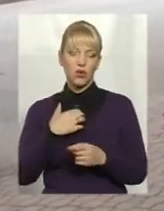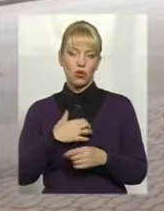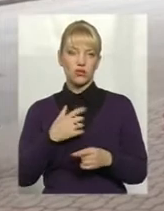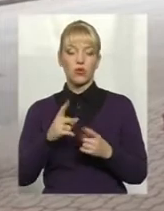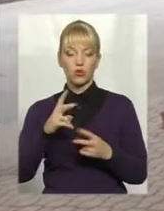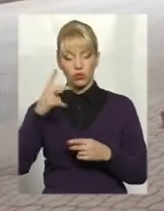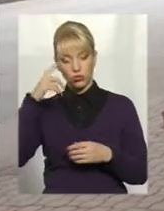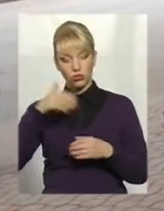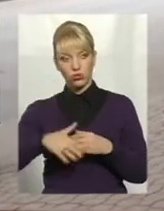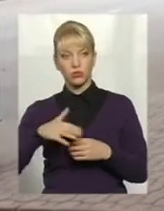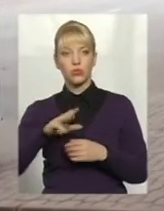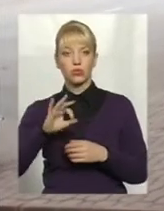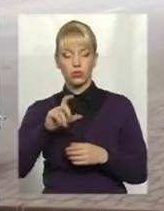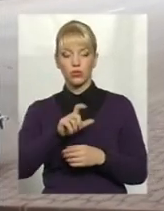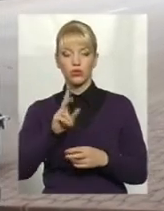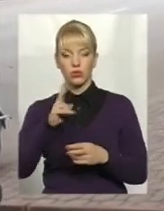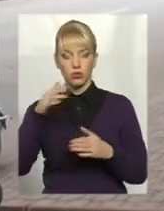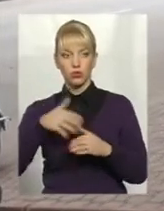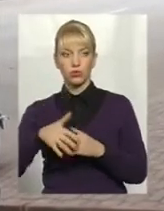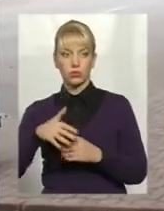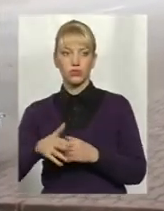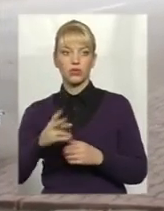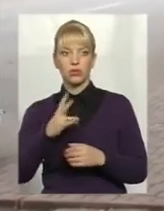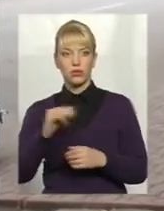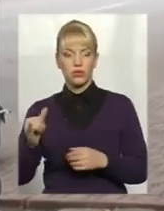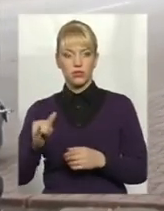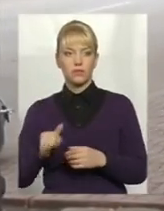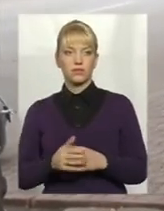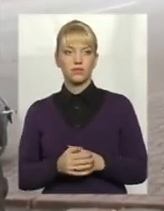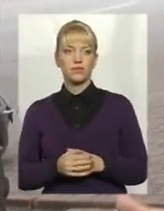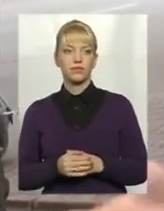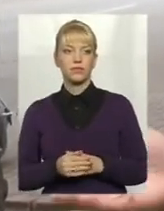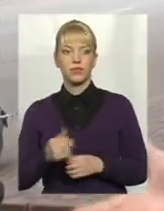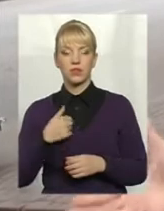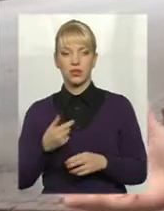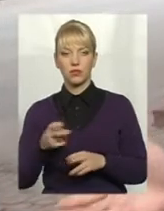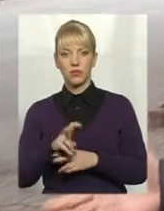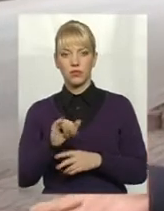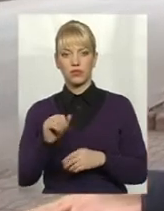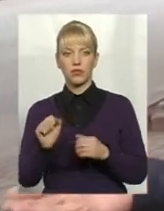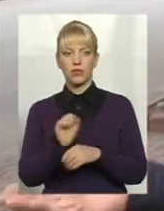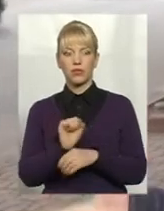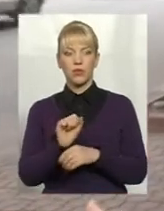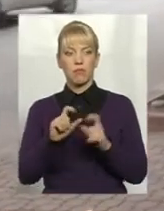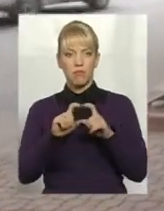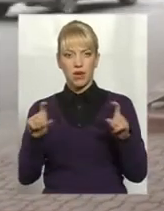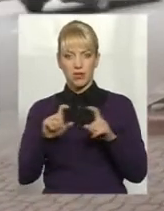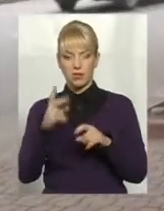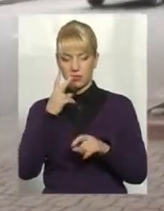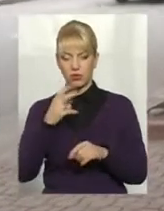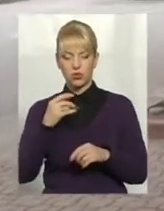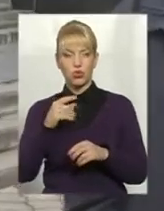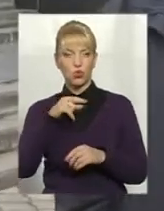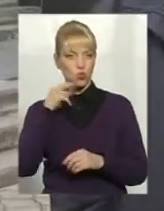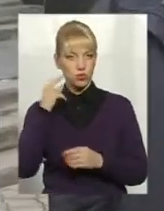розуміє, то, звісно, люди, які розуміють, звичайно, ні. Я зайшов в магазин, бачу, що так Росія, а я її не